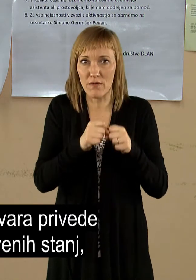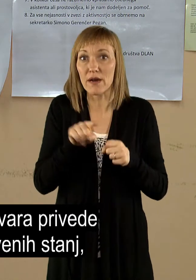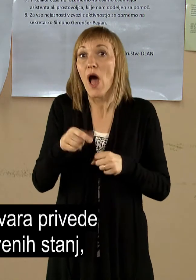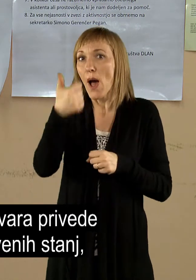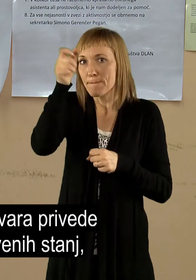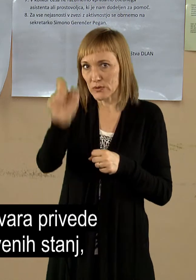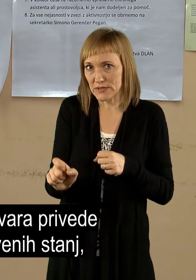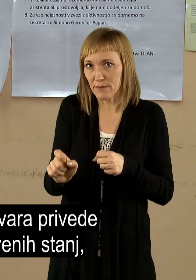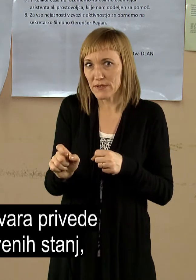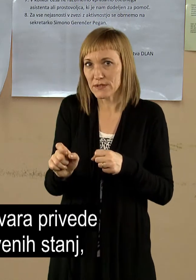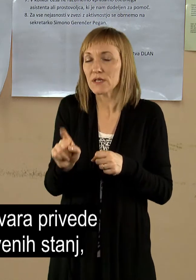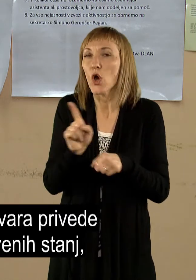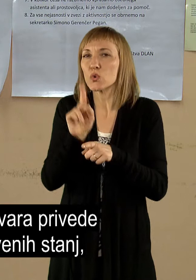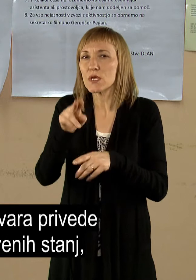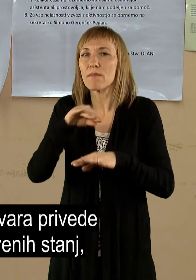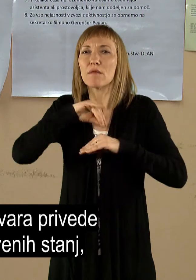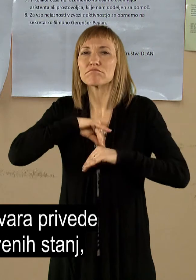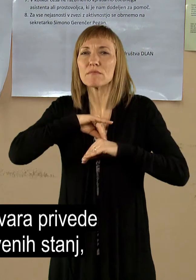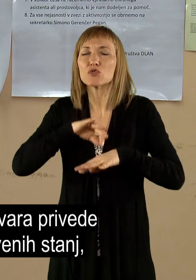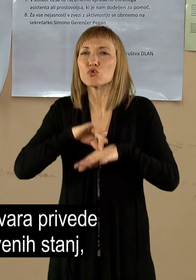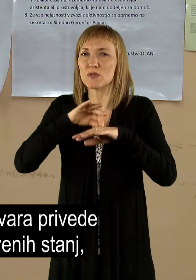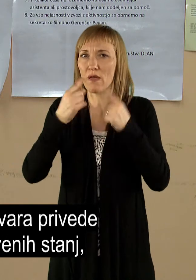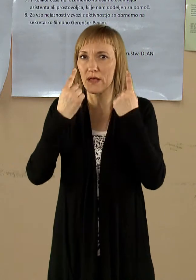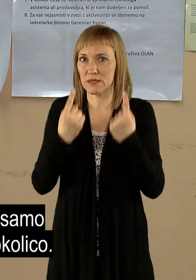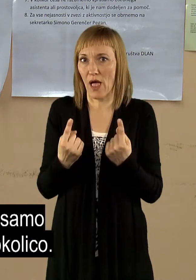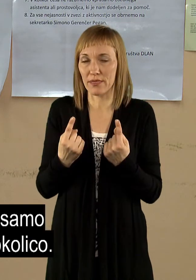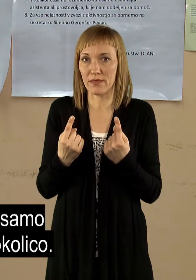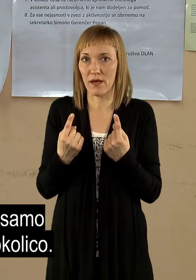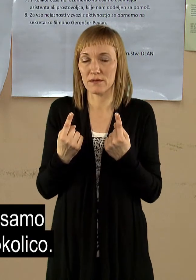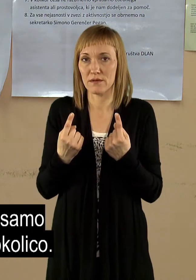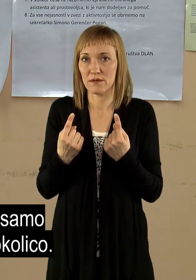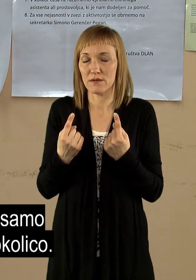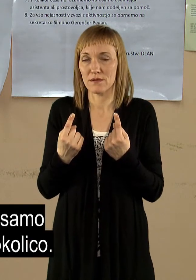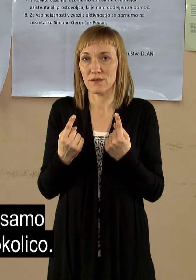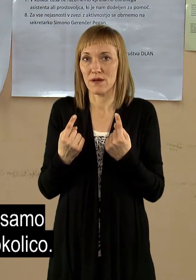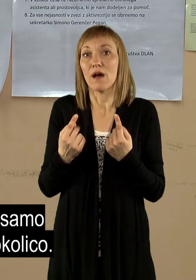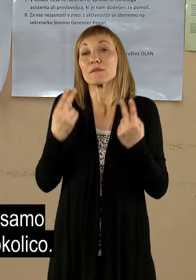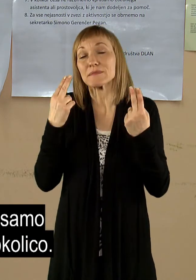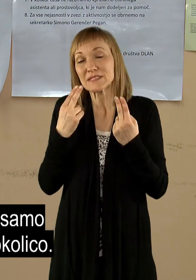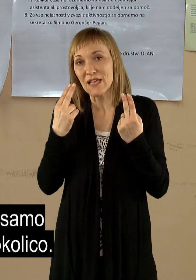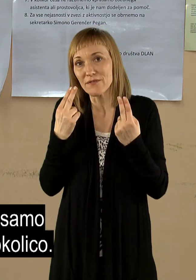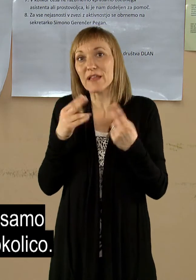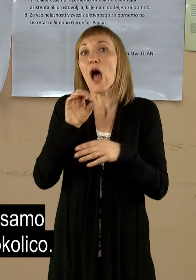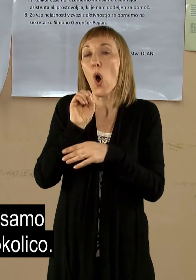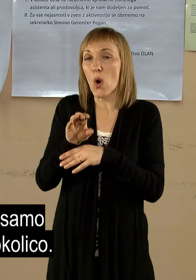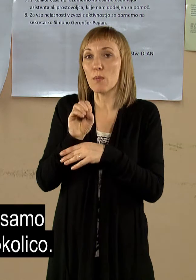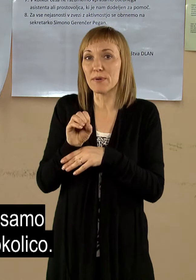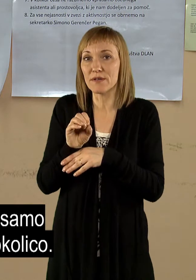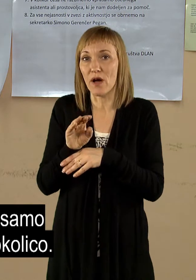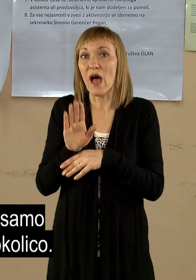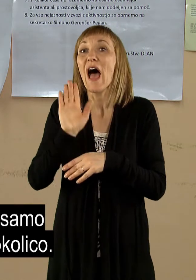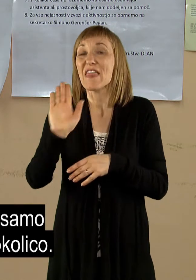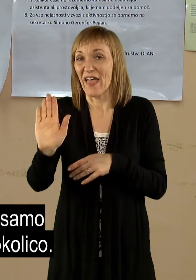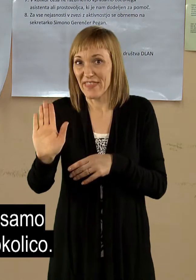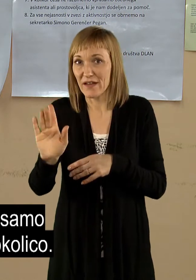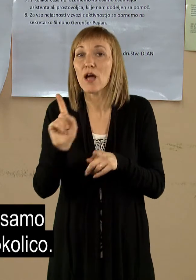poslameznika do tudi čustvenih stanj, ki seveda vplivajo ne